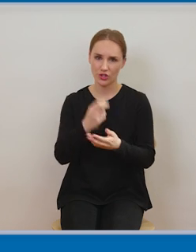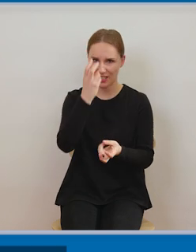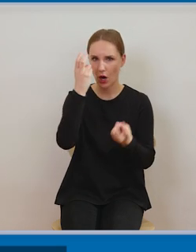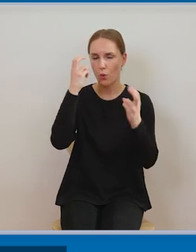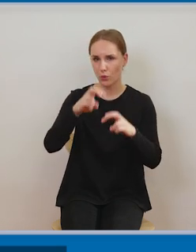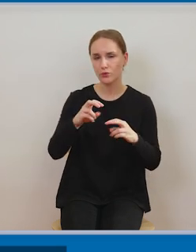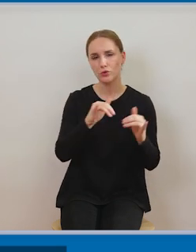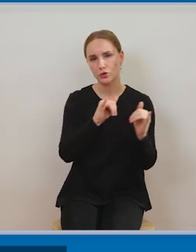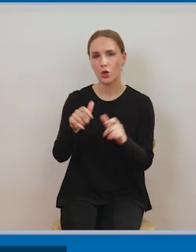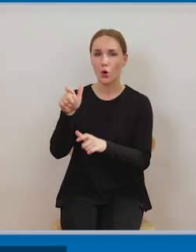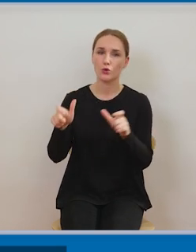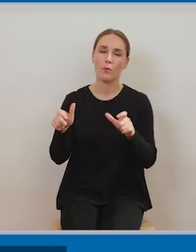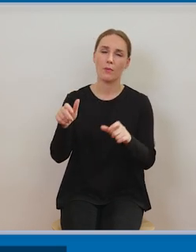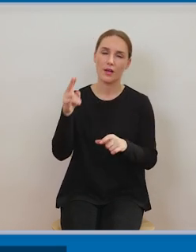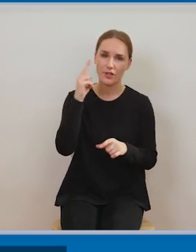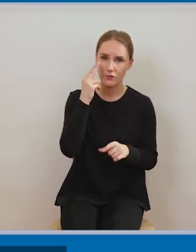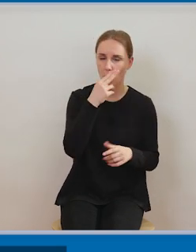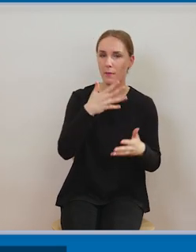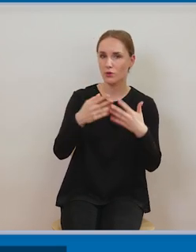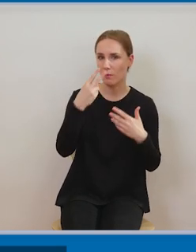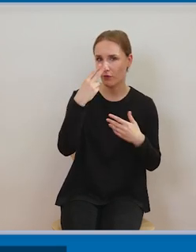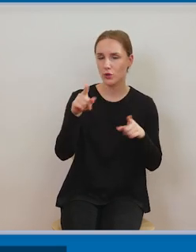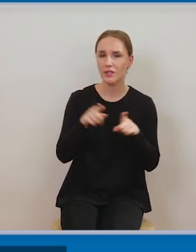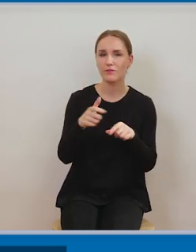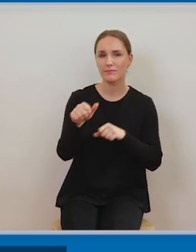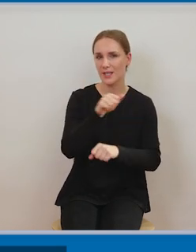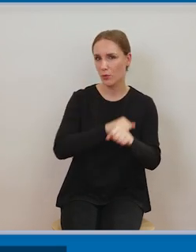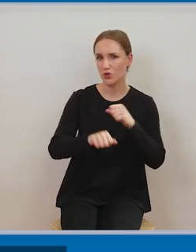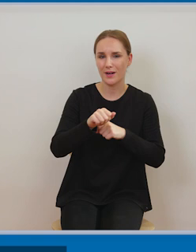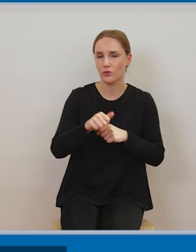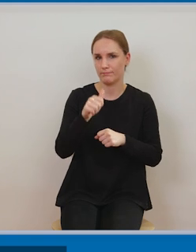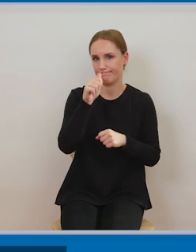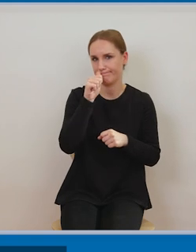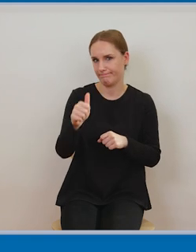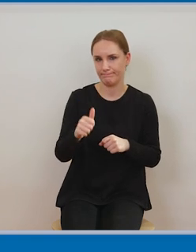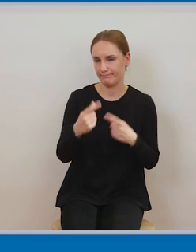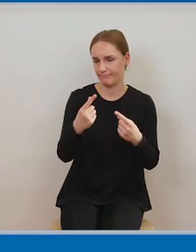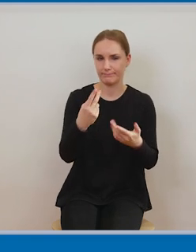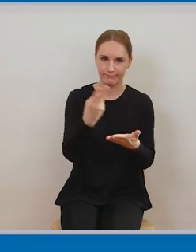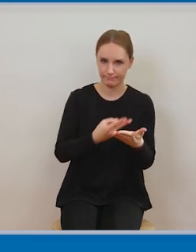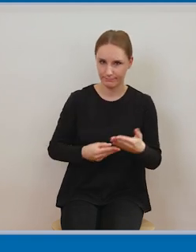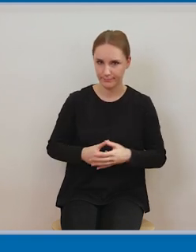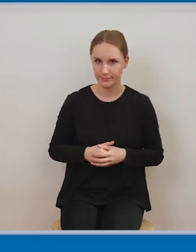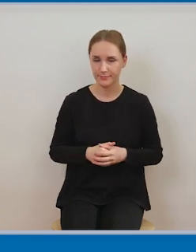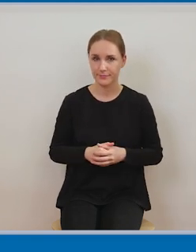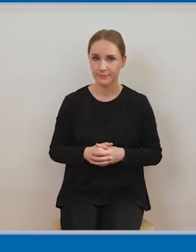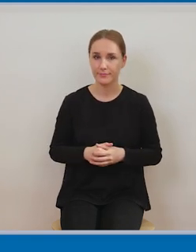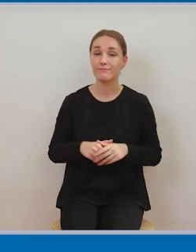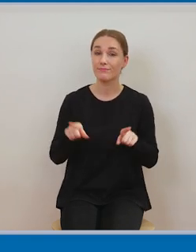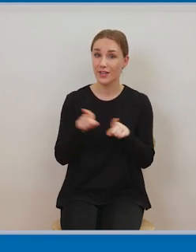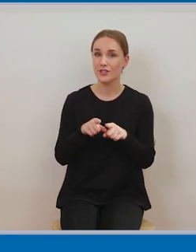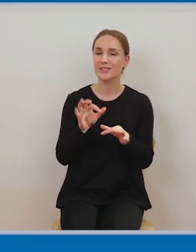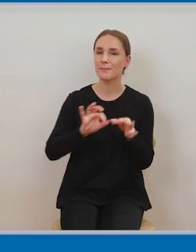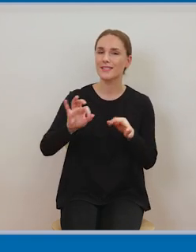oraz specjalne rozporządzenie w 2017 roku zostało przyjęte specjalne rozporządzenie Unii Europejskiej w sprawie